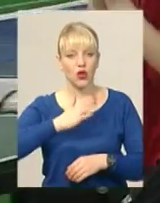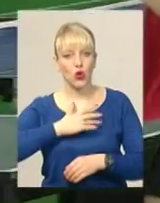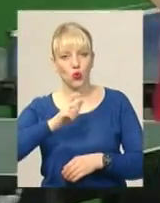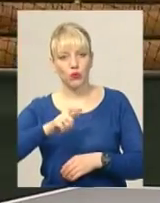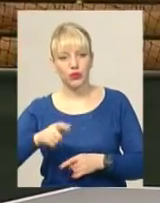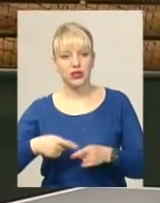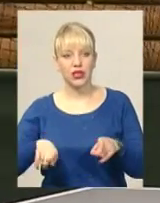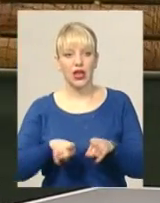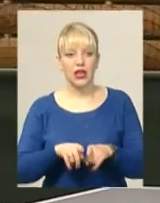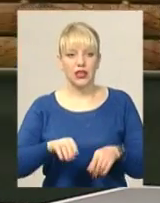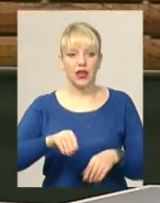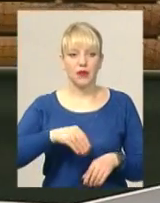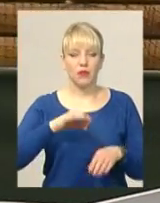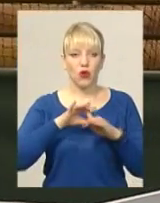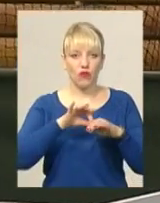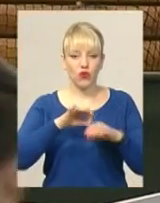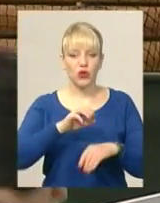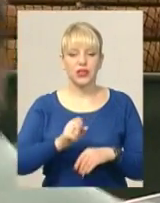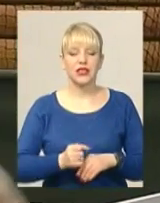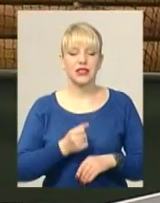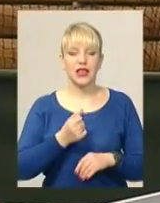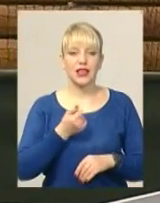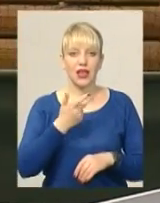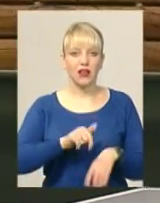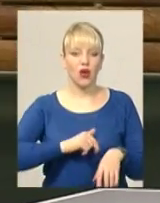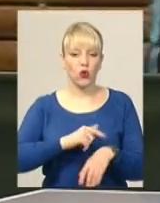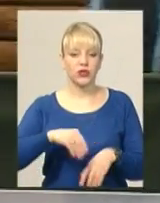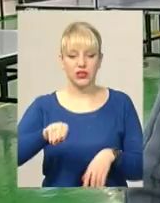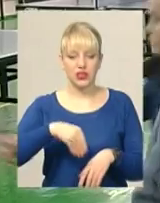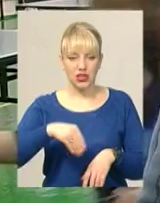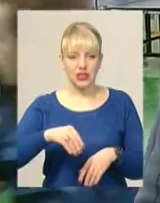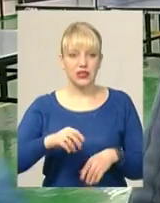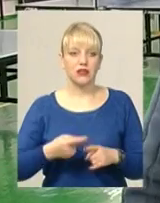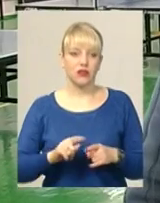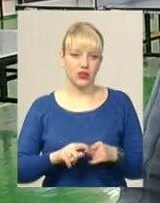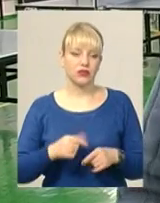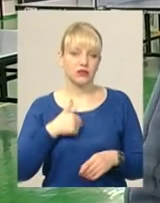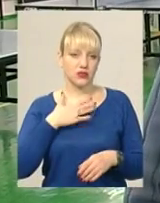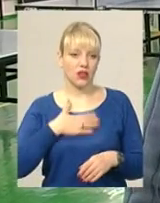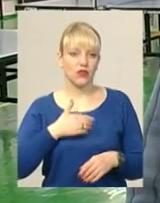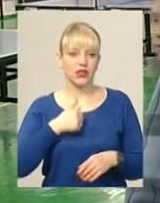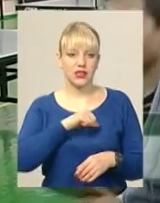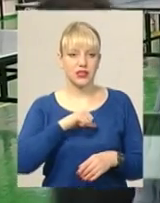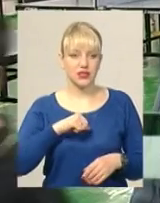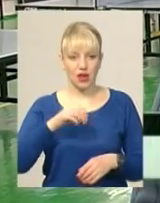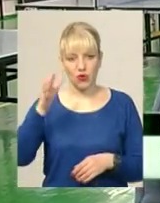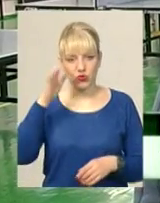особисто проводить з ракеткою за столом кілька годин у тиждень і результатами запевняє задоволений. Я самовучка, але я маю